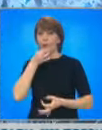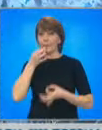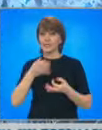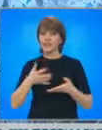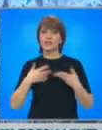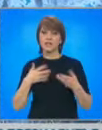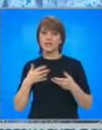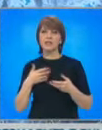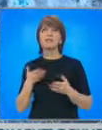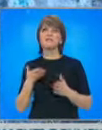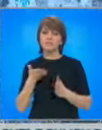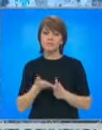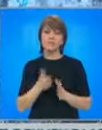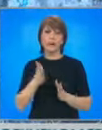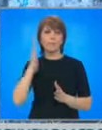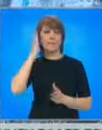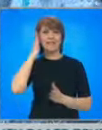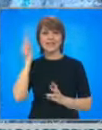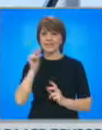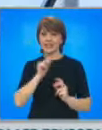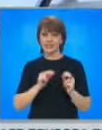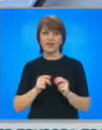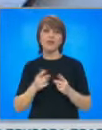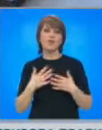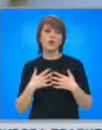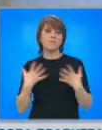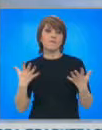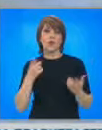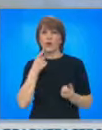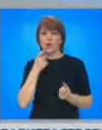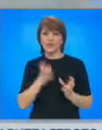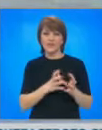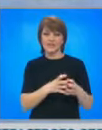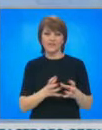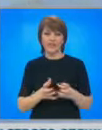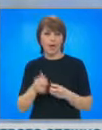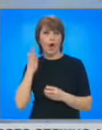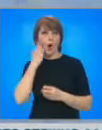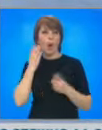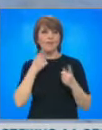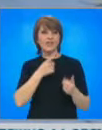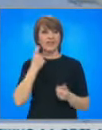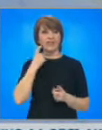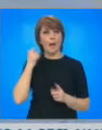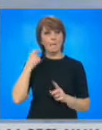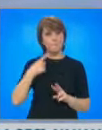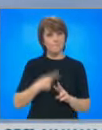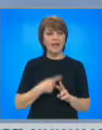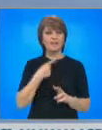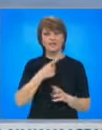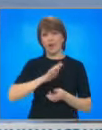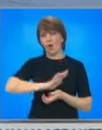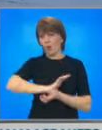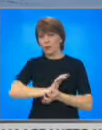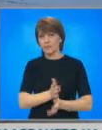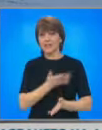са искали да преминат към Министерския съвет, но там вече е имало много звена. Обвиниха БАН, че чрез посветното министерство си отмъщава